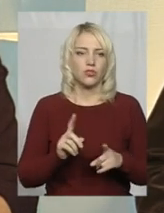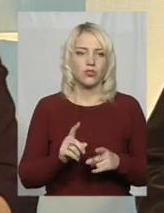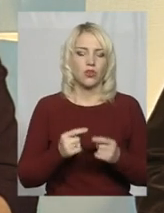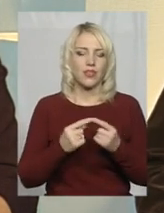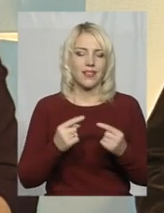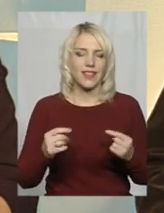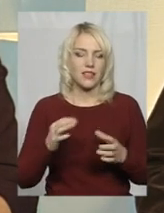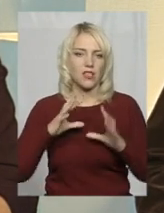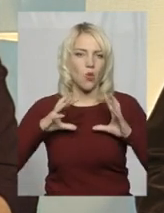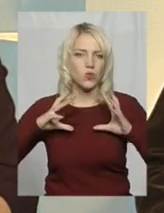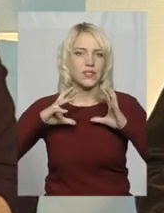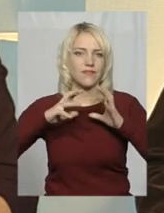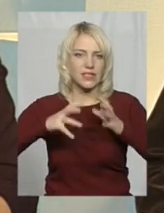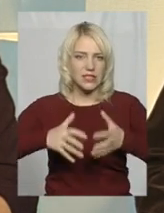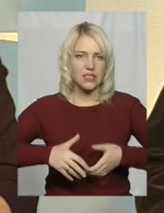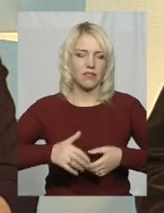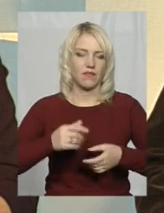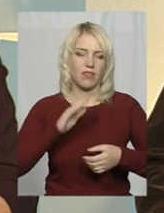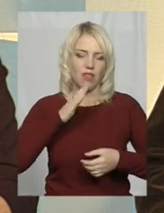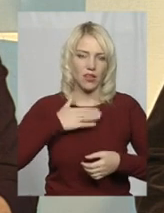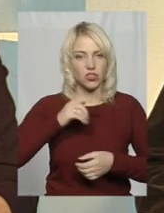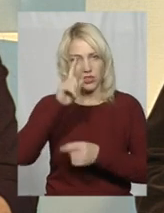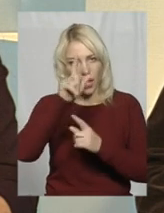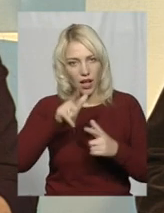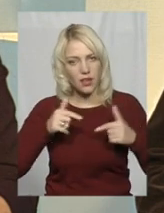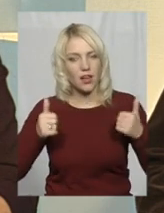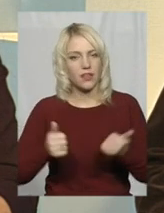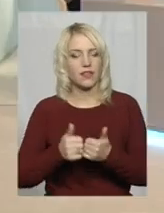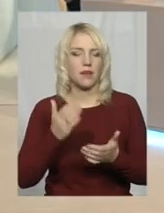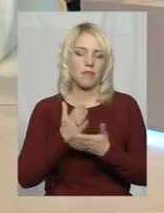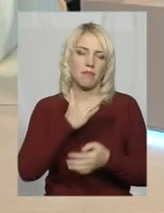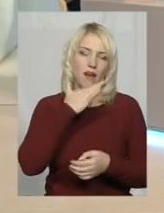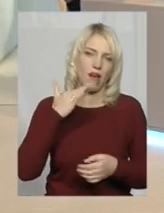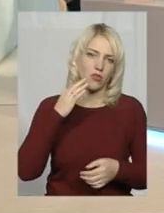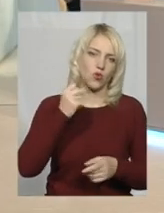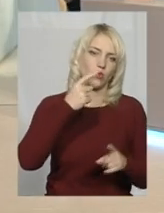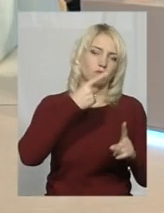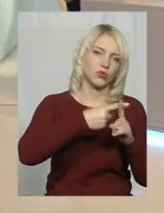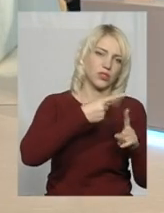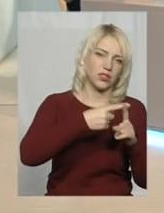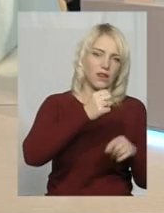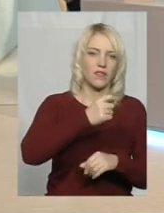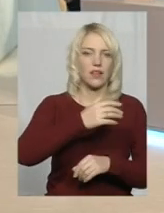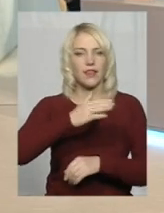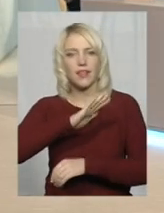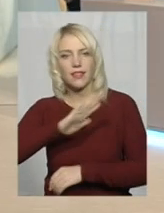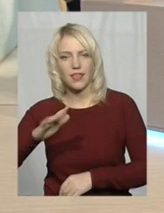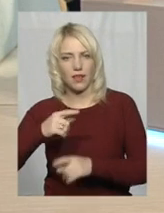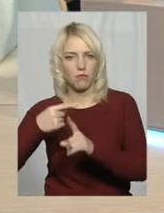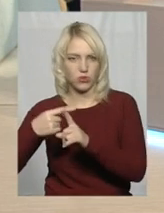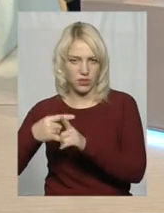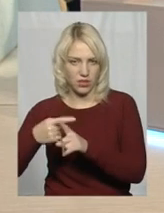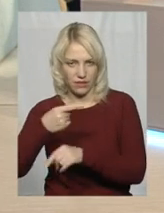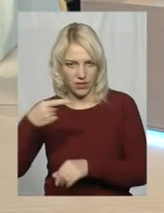світі зараз і в нашій країні є дуже багато і позитивних, і непозитивних. І не